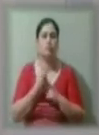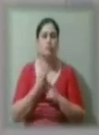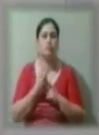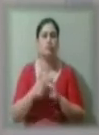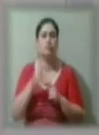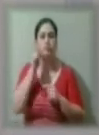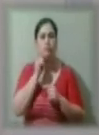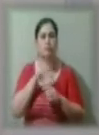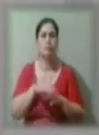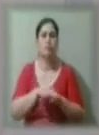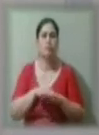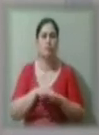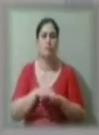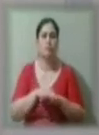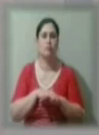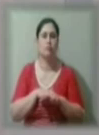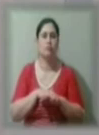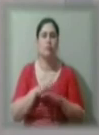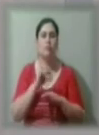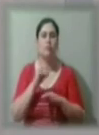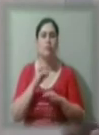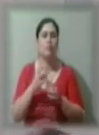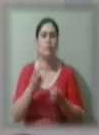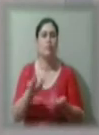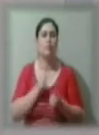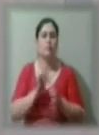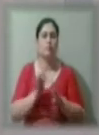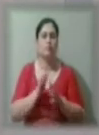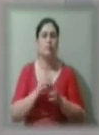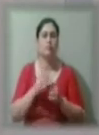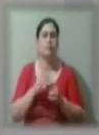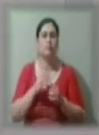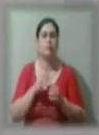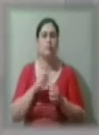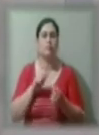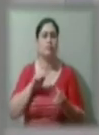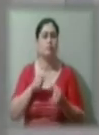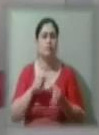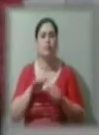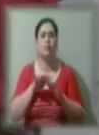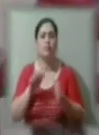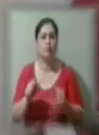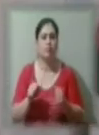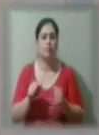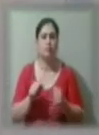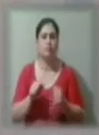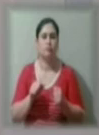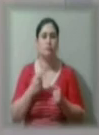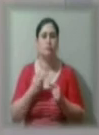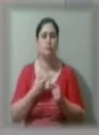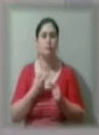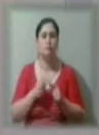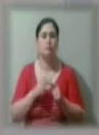певне несприйняття, вороже сприйняття влади, і це ставлення